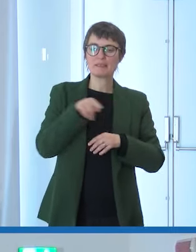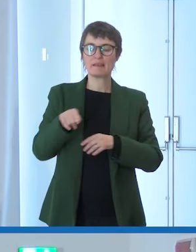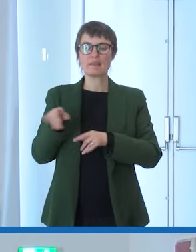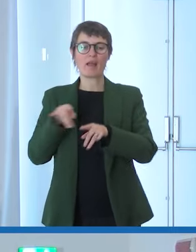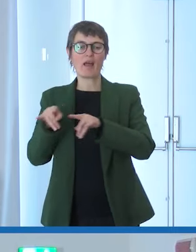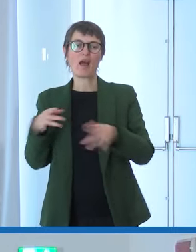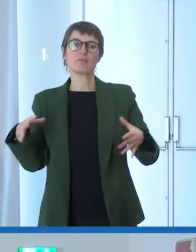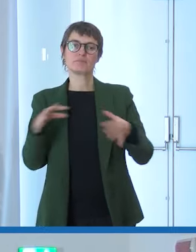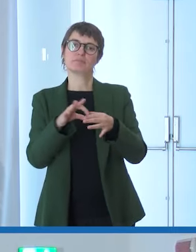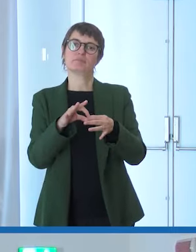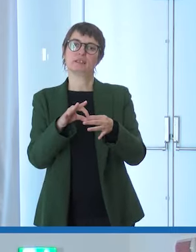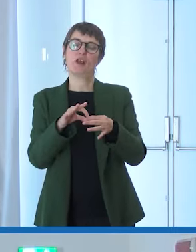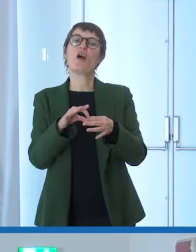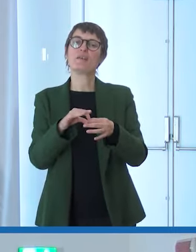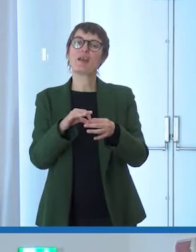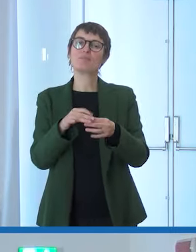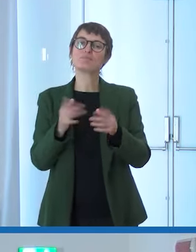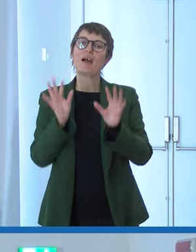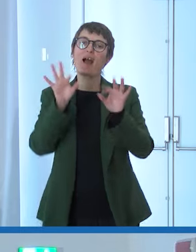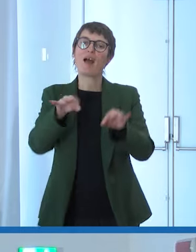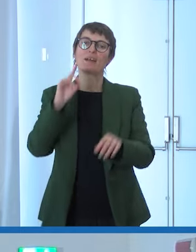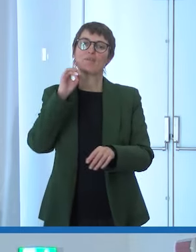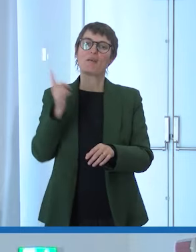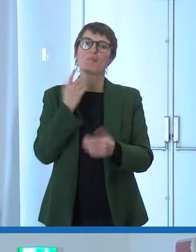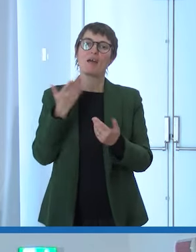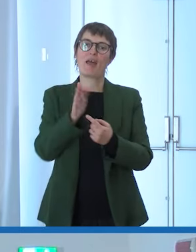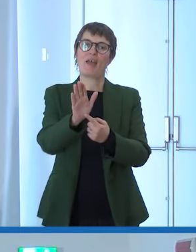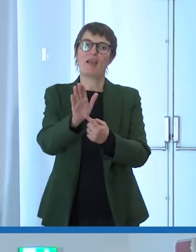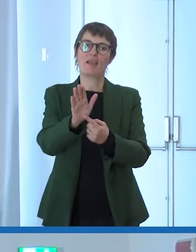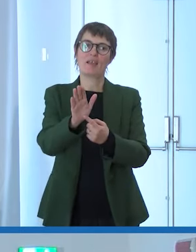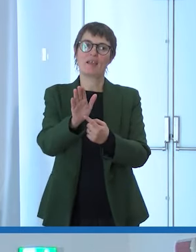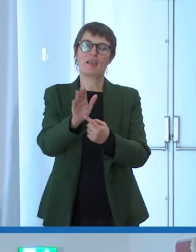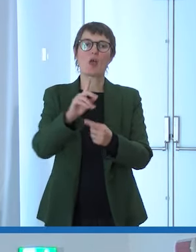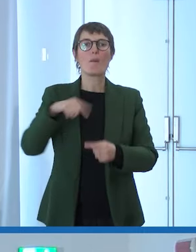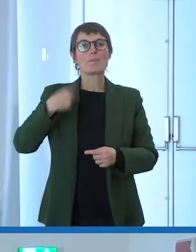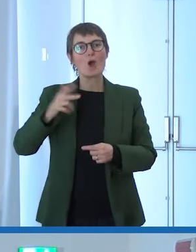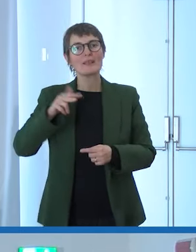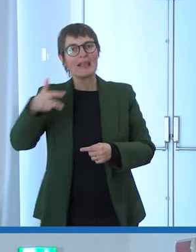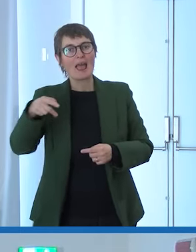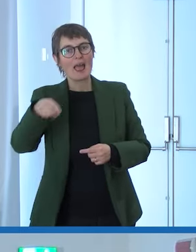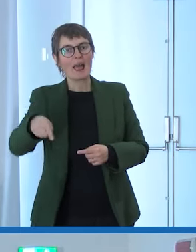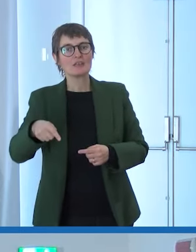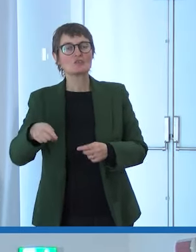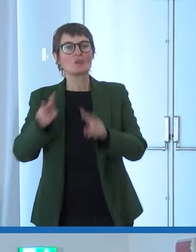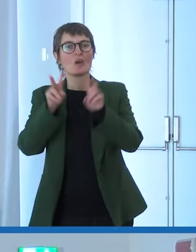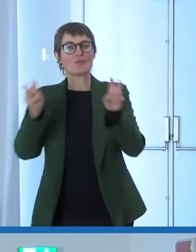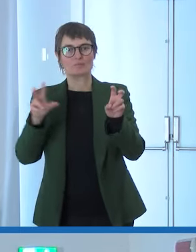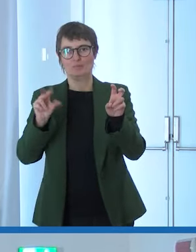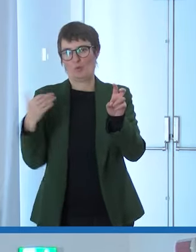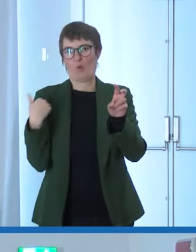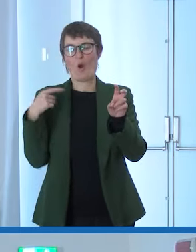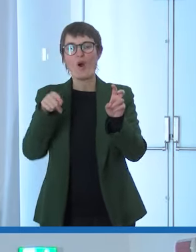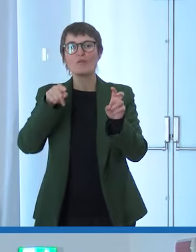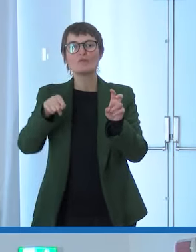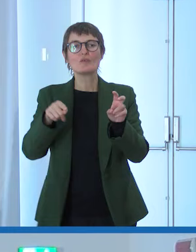disabilità arriva meglio dopo di questo sono andato oltre e ho detto per favore non toccatemi disabili questo è il mio nuovo libro e qua